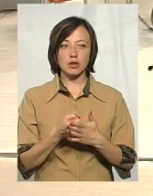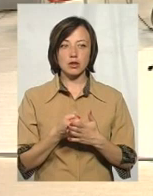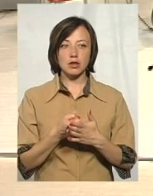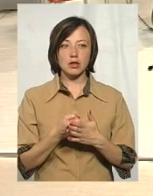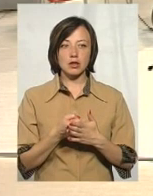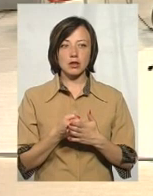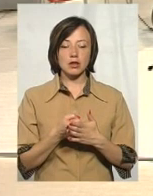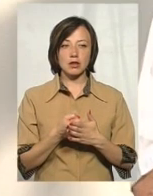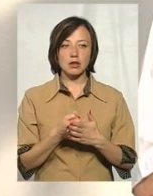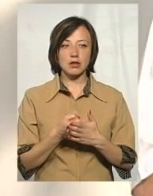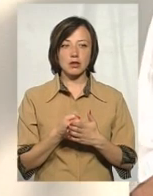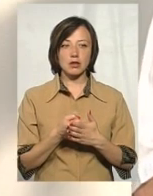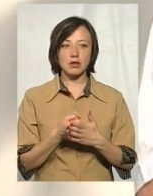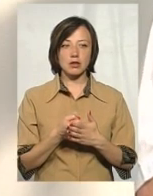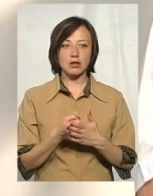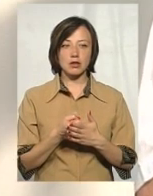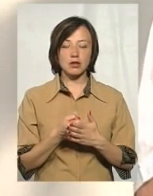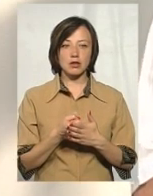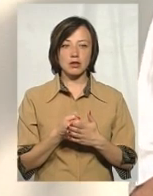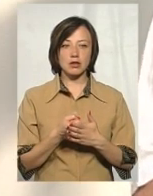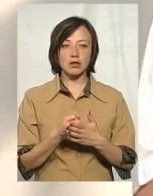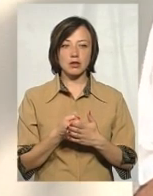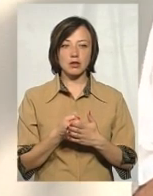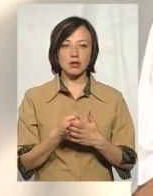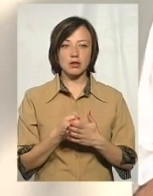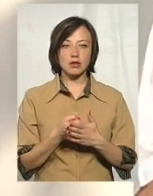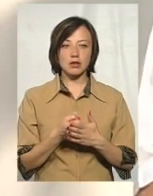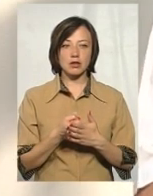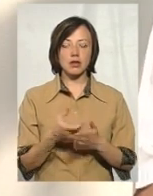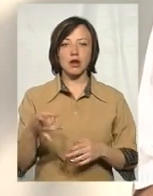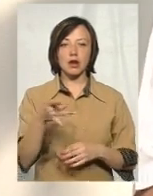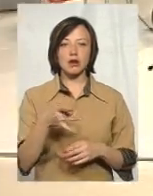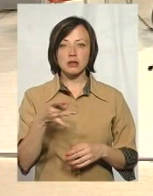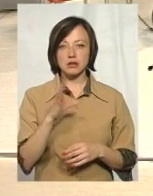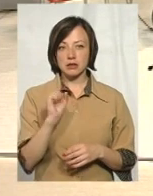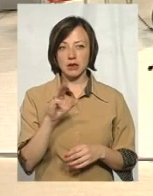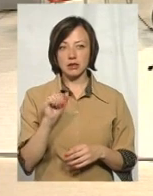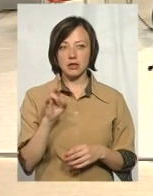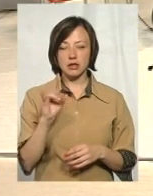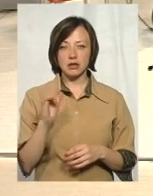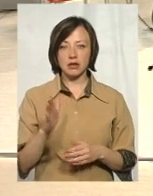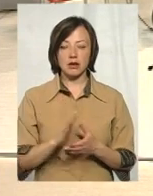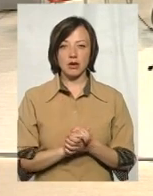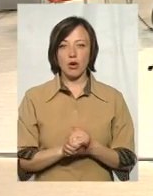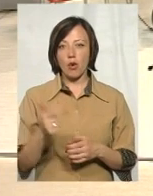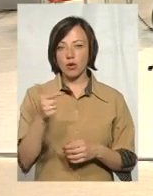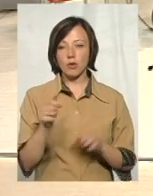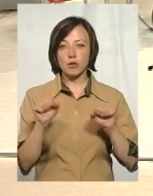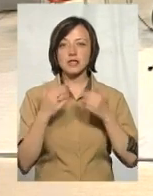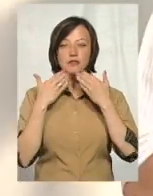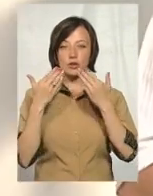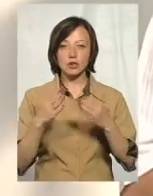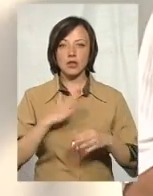почув, звідки ви... Покривці. Покривці. Село Покривці. Село Покривці. Село Покривці. Сатанівська зона, здається. Це Городоцьке, якщо ви можете